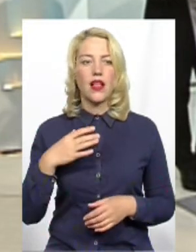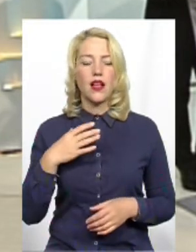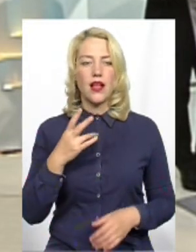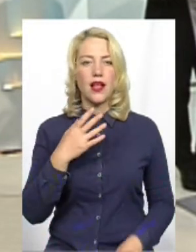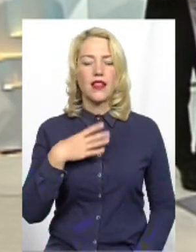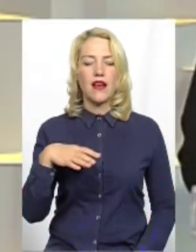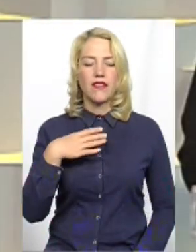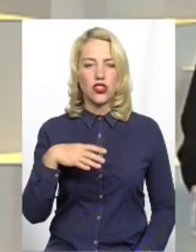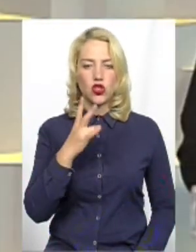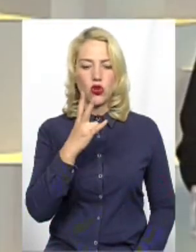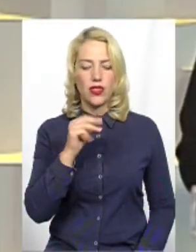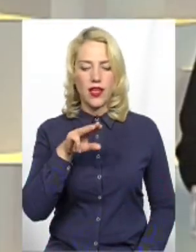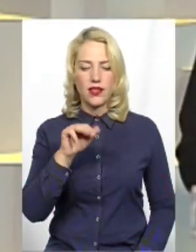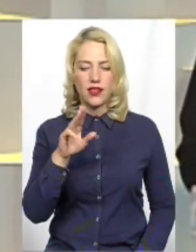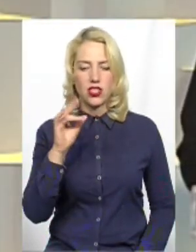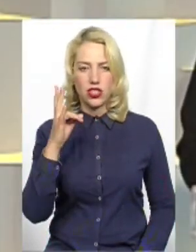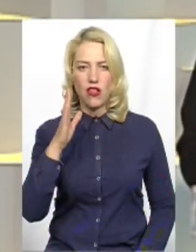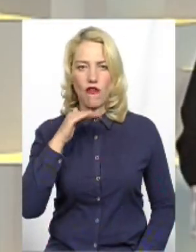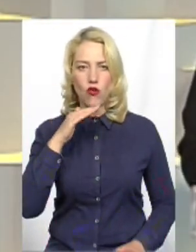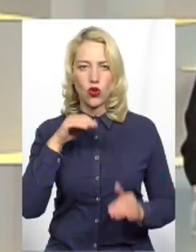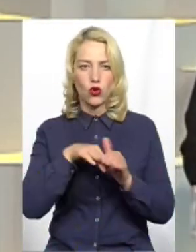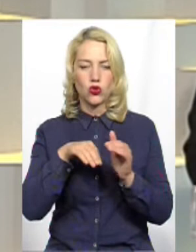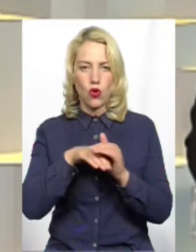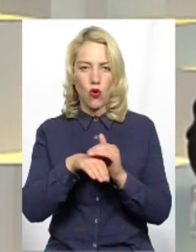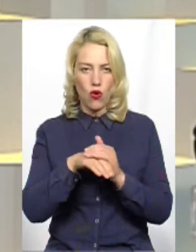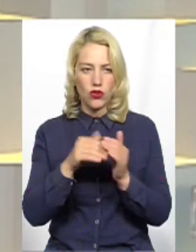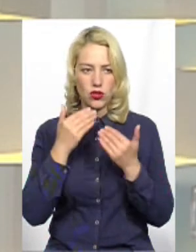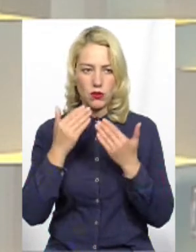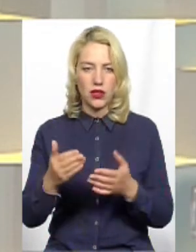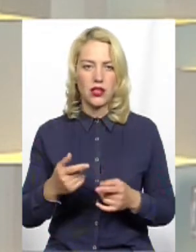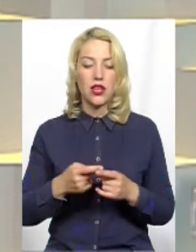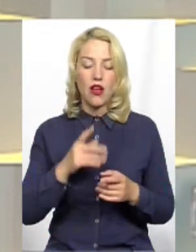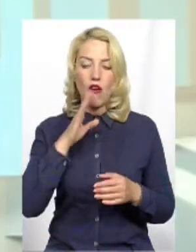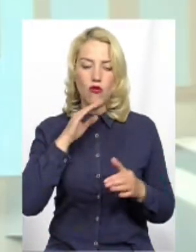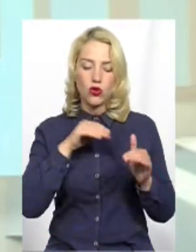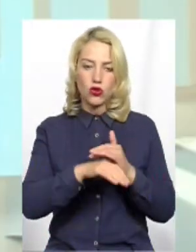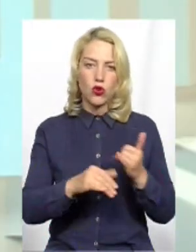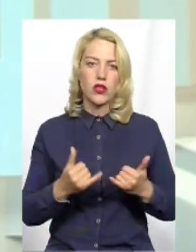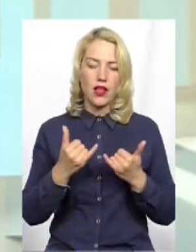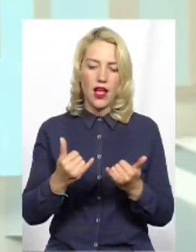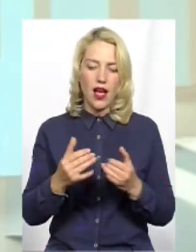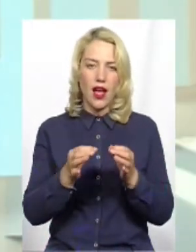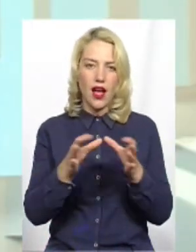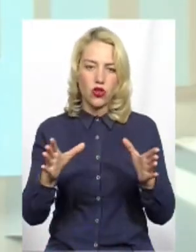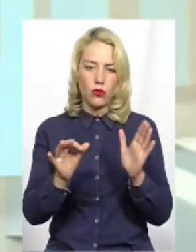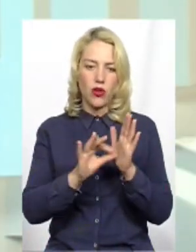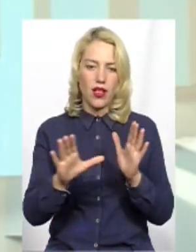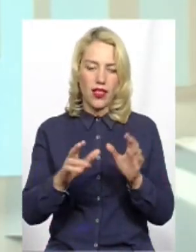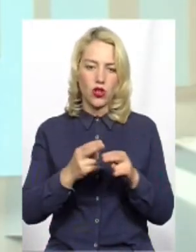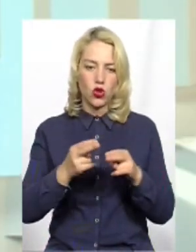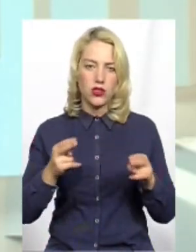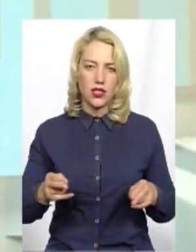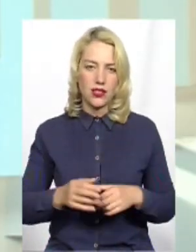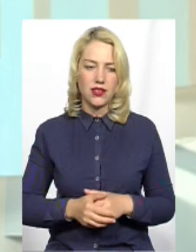тішено водосховище? Ну, водосховище потрібно для атомної електростаниці. Так. Для охолодження реактора.